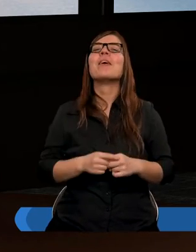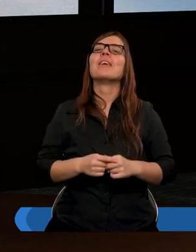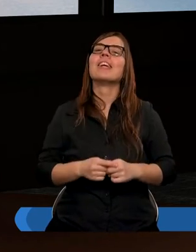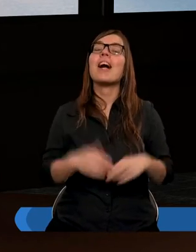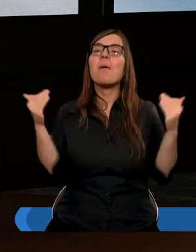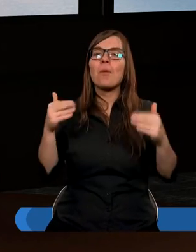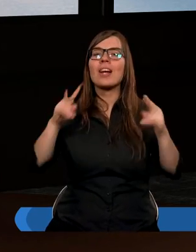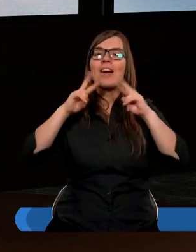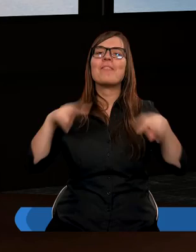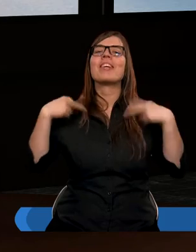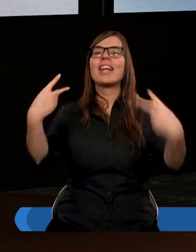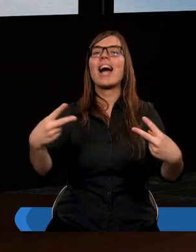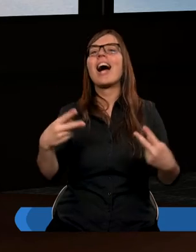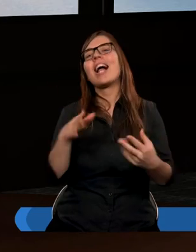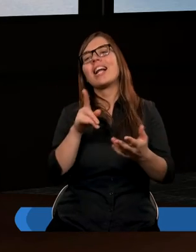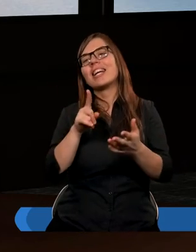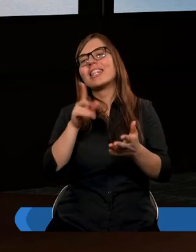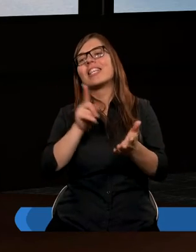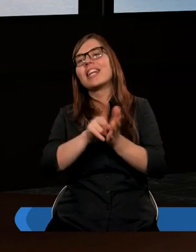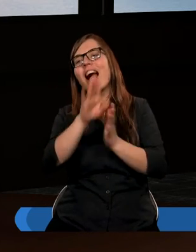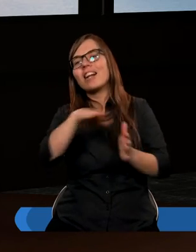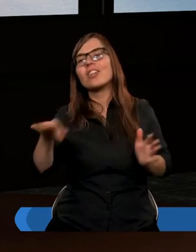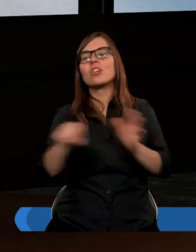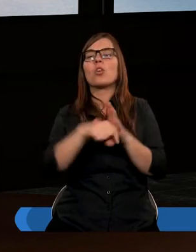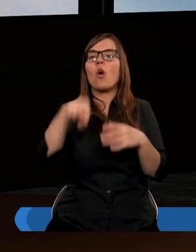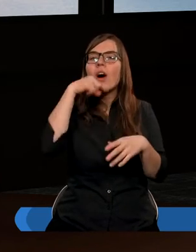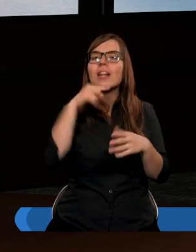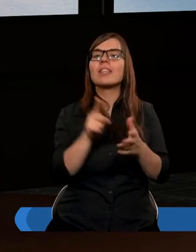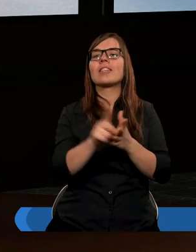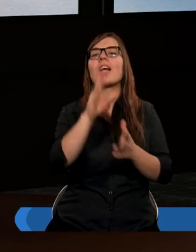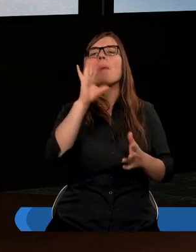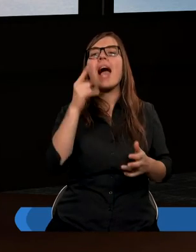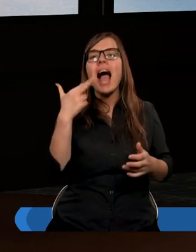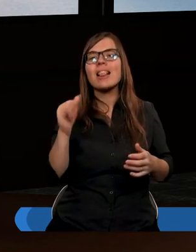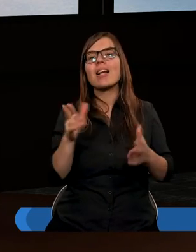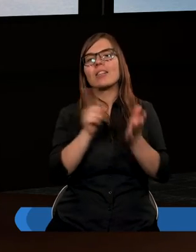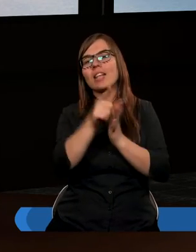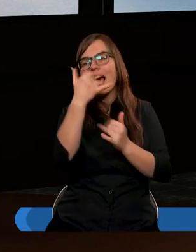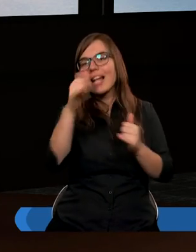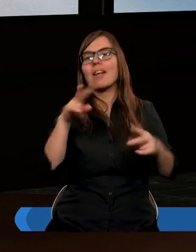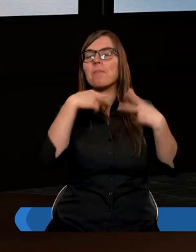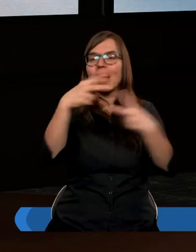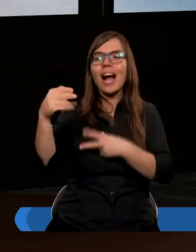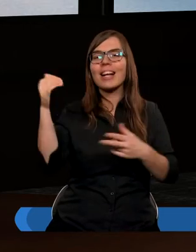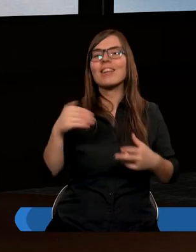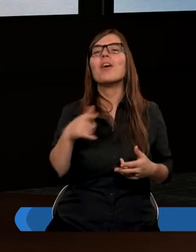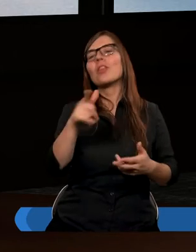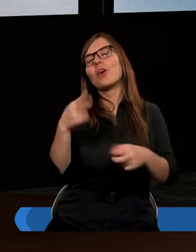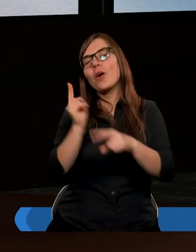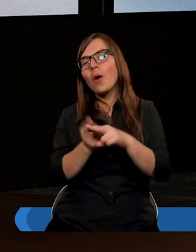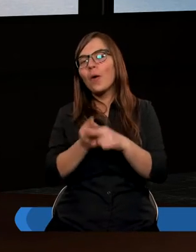Można na przykład przekazać dla dzieci do Indii, dla dzieci do Bangladeszu, na chorych, którzy,